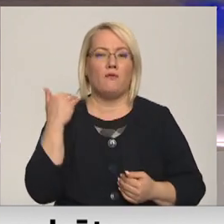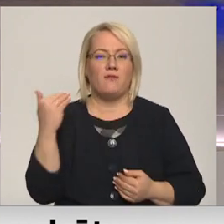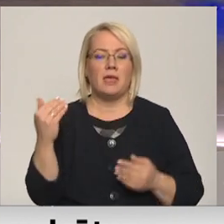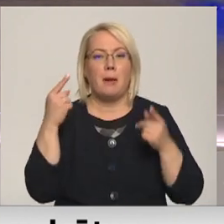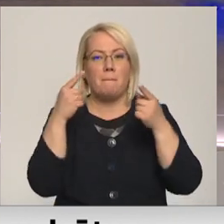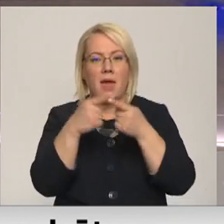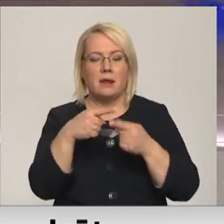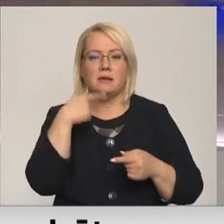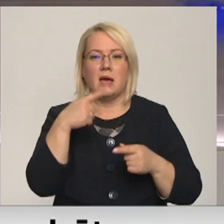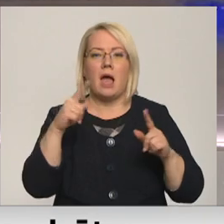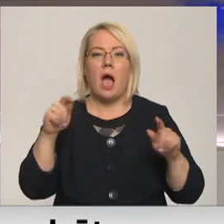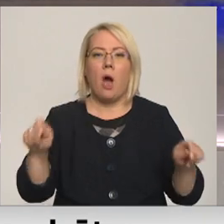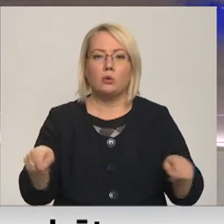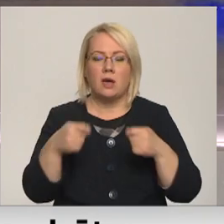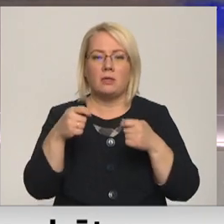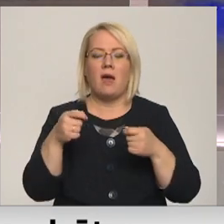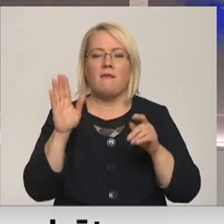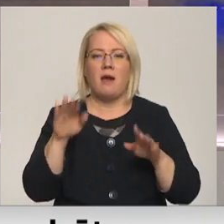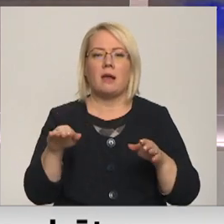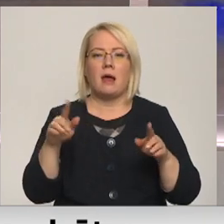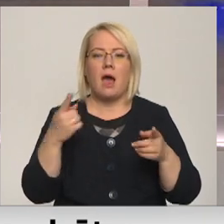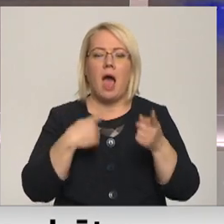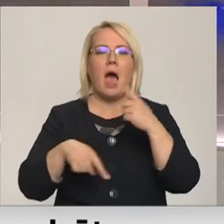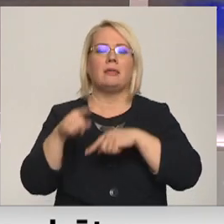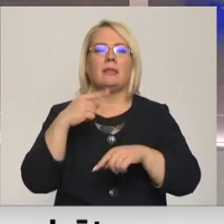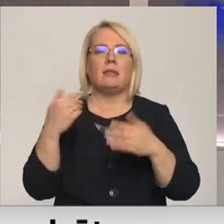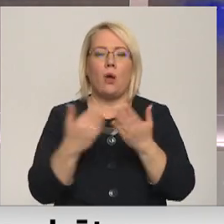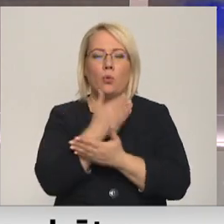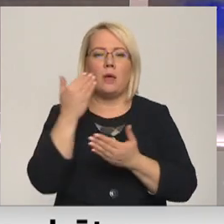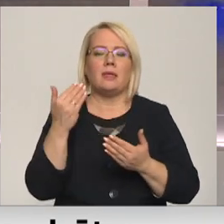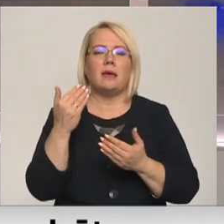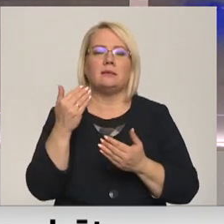audzētavā var atzimt vēsturiskā Baltijas lašu šķirna.